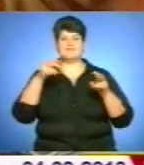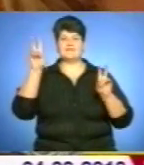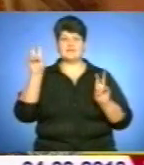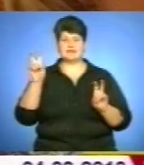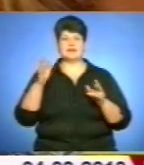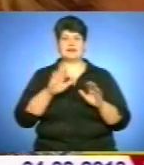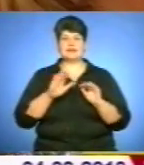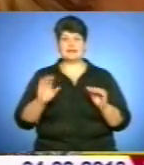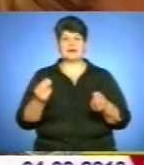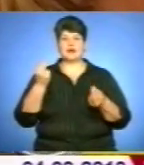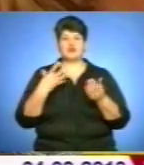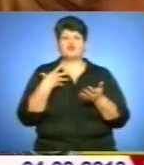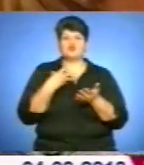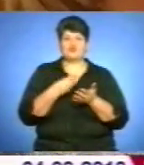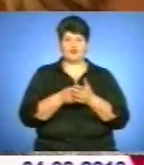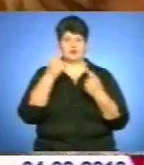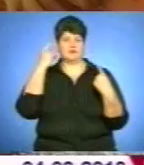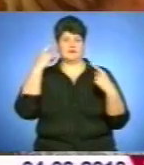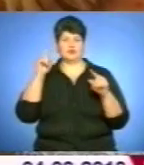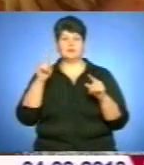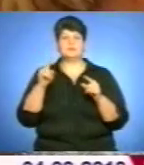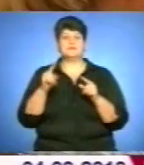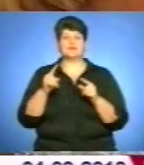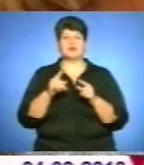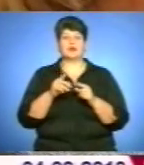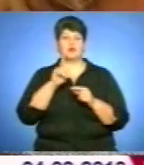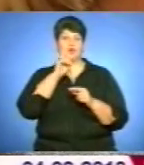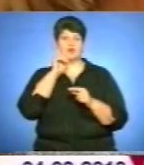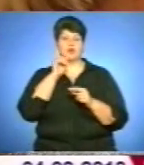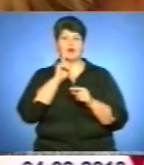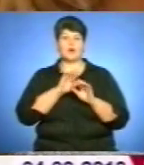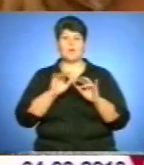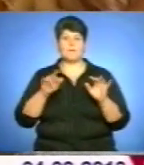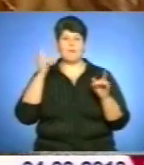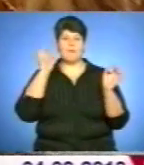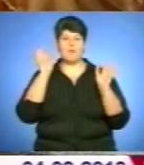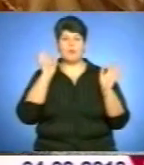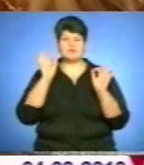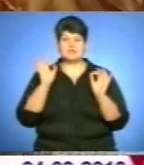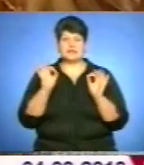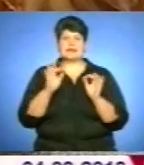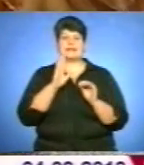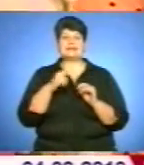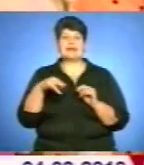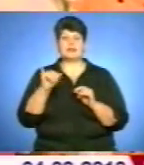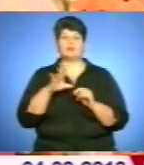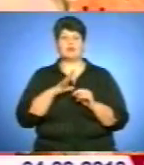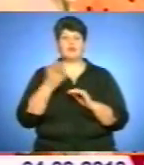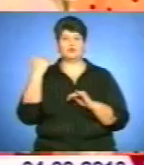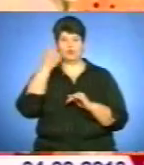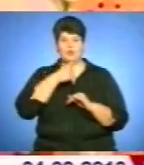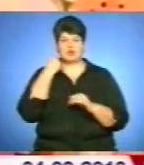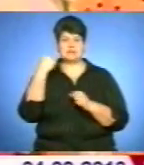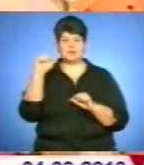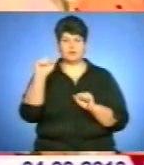власні твори. Так, юні композитори. І Діана була в минулому році переможцем. 2013